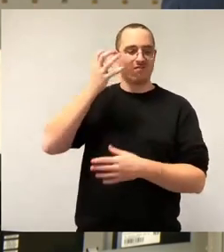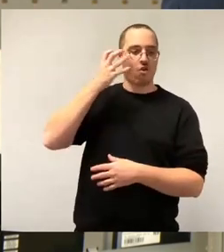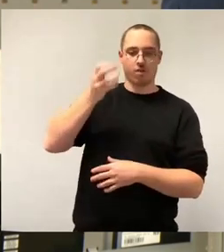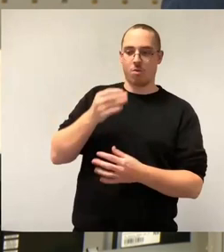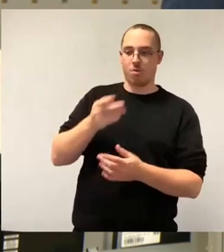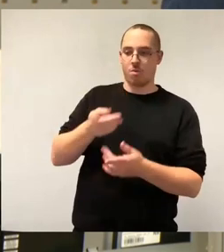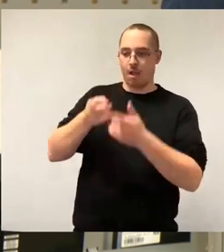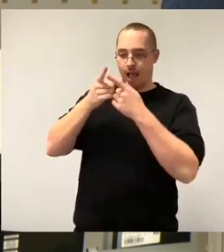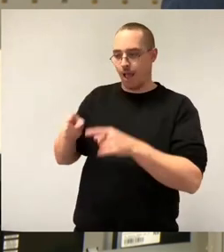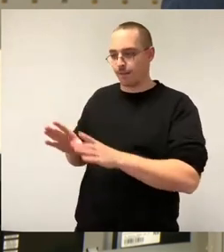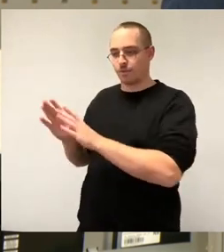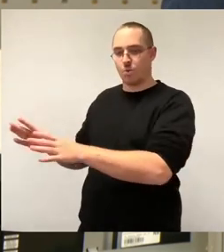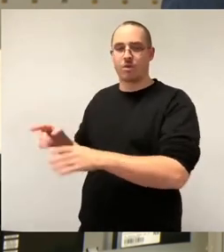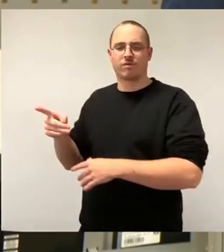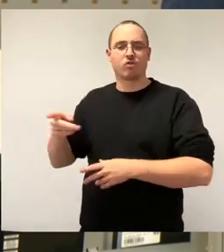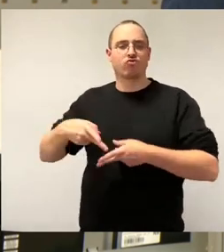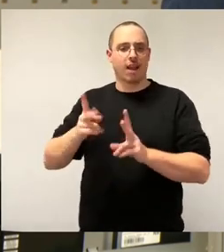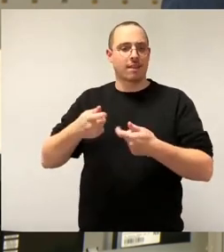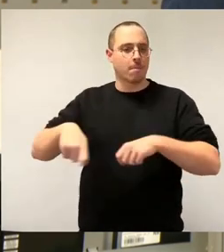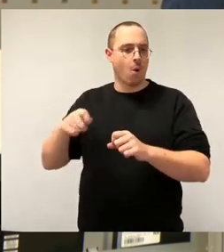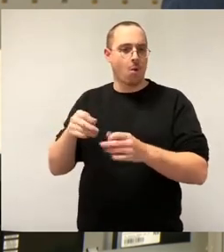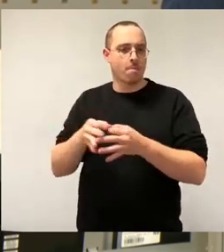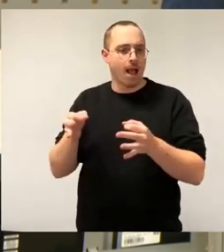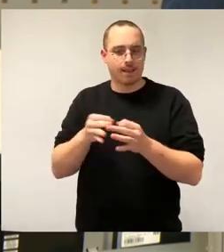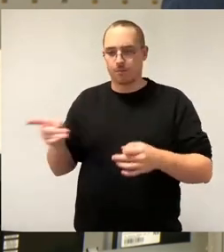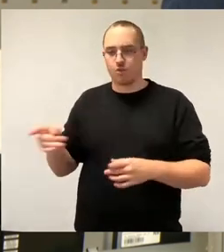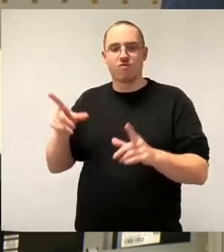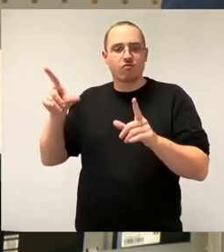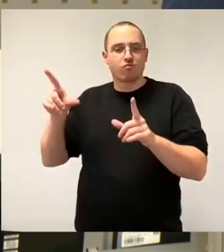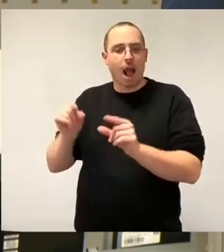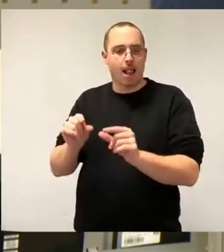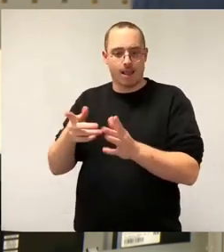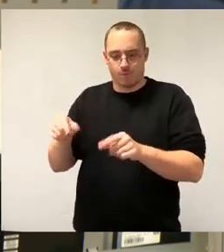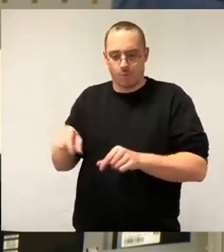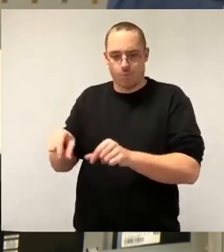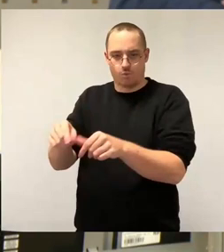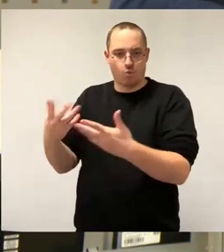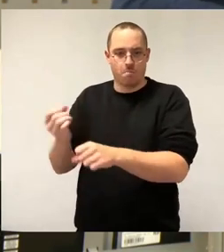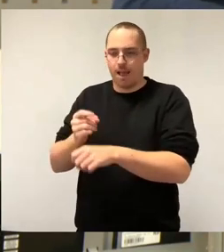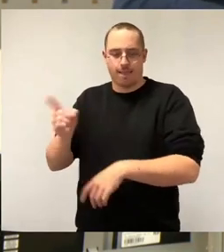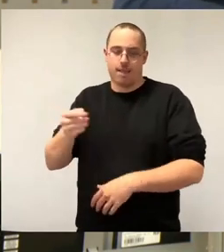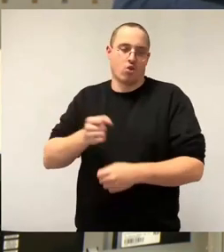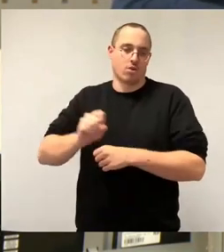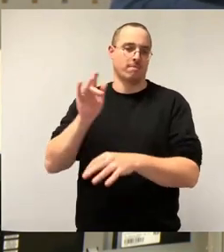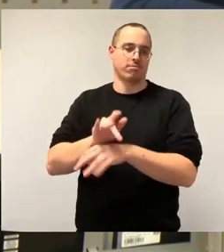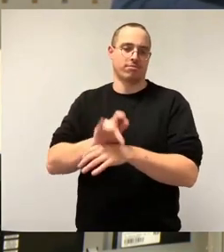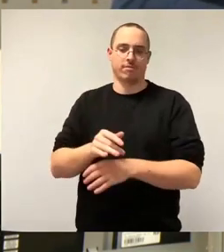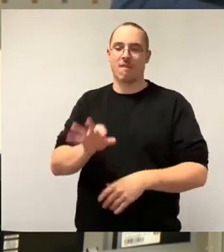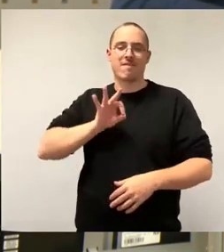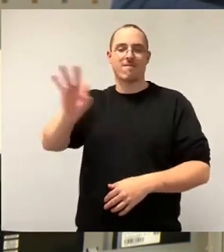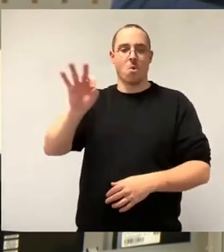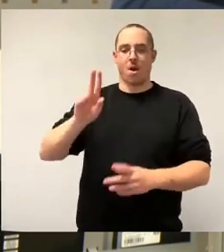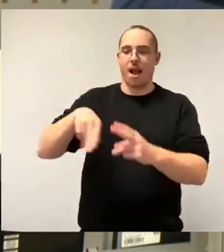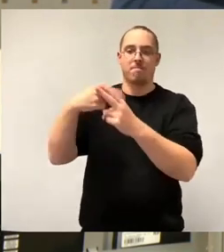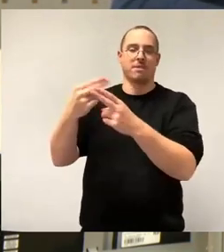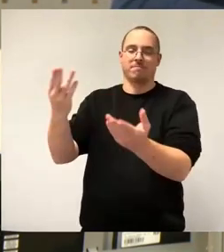bestellt hätten. Ich glaube, je nachdem, wie man es gemacht hätte, man hätte es immer verkehrt gemacht. Aus meiner Sicht ist die Vorlage hier erst mal vernünftig, aber tatsächlich